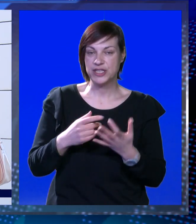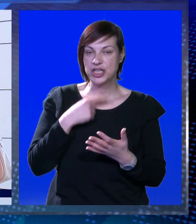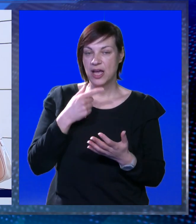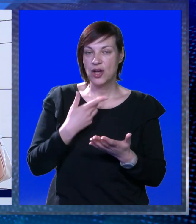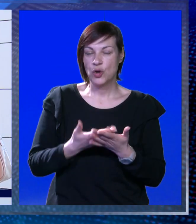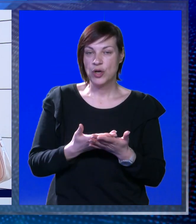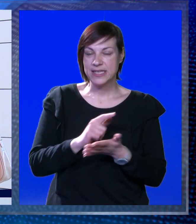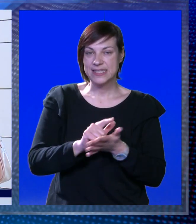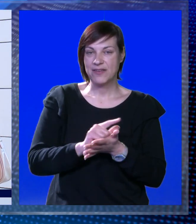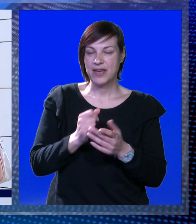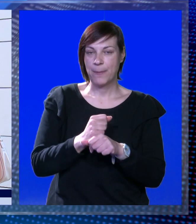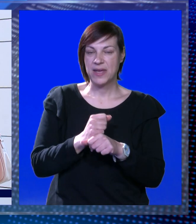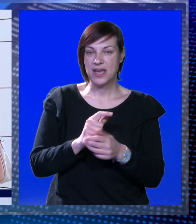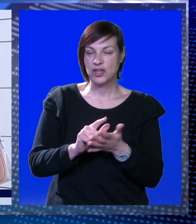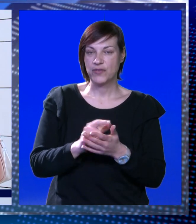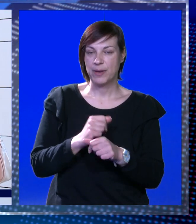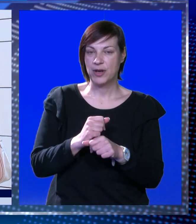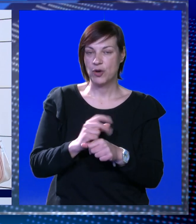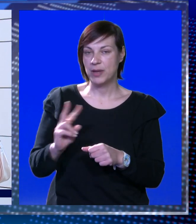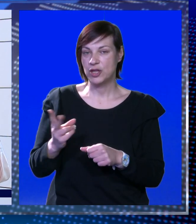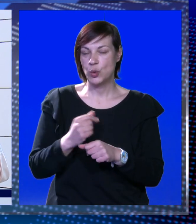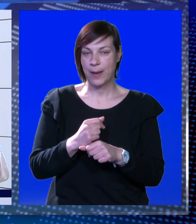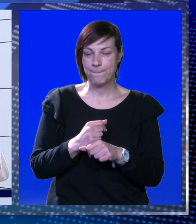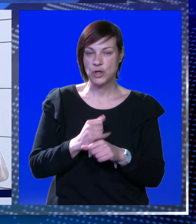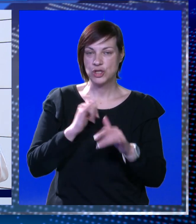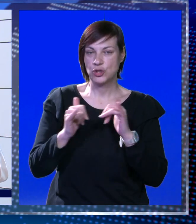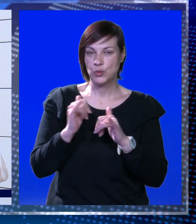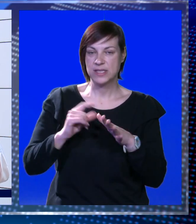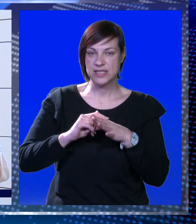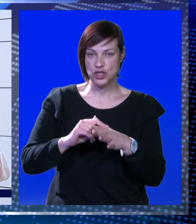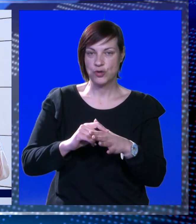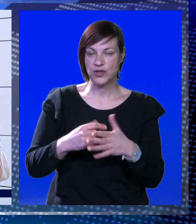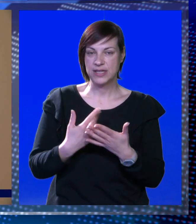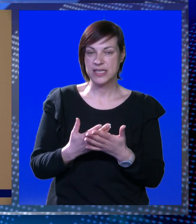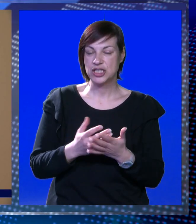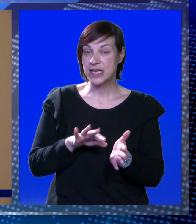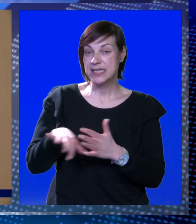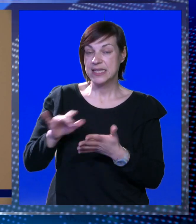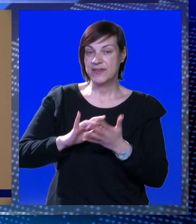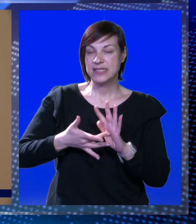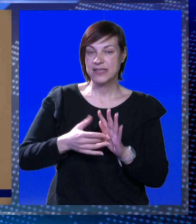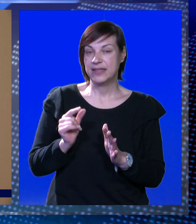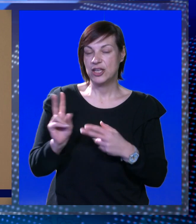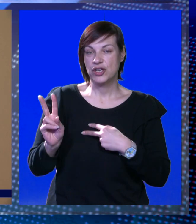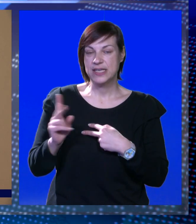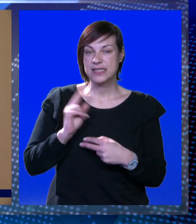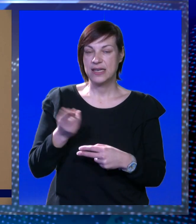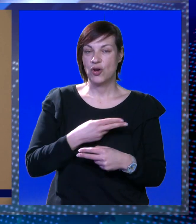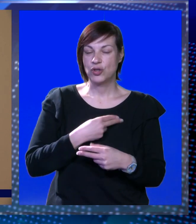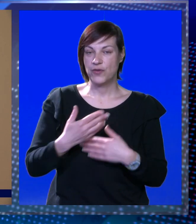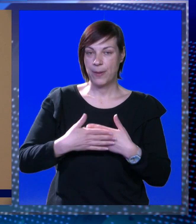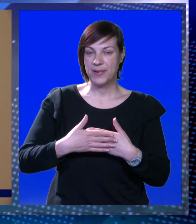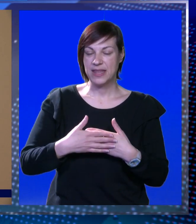koji, kako je navedeno, za vrijeme radnog vremena obavlja svoj drugi posao, turističkog vodiča. Skrivali se i za svega dio istine,